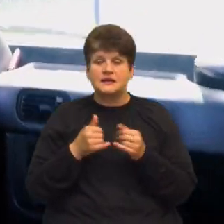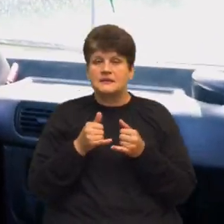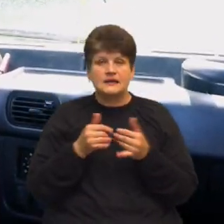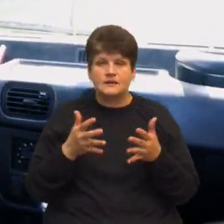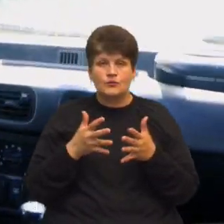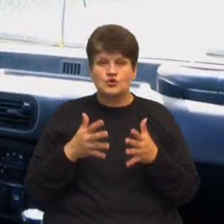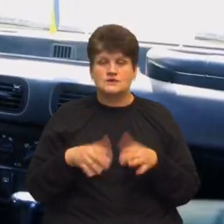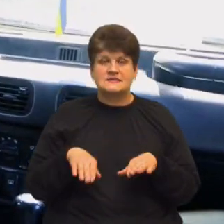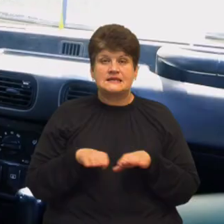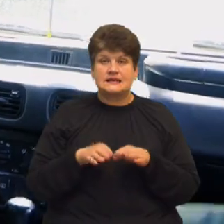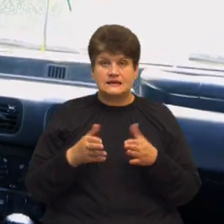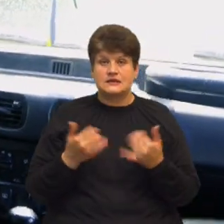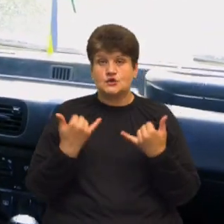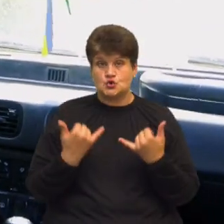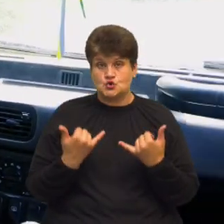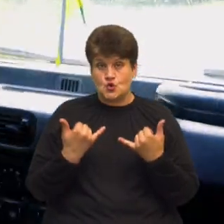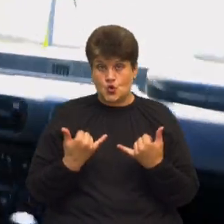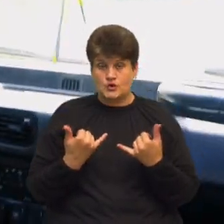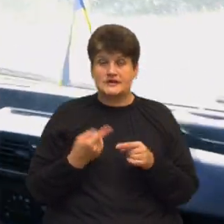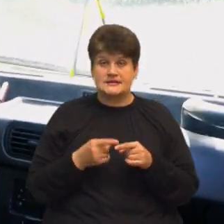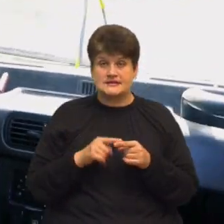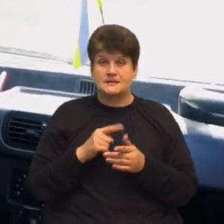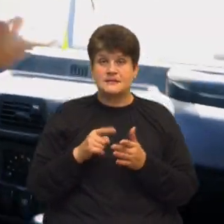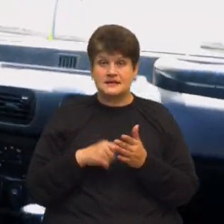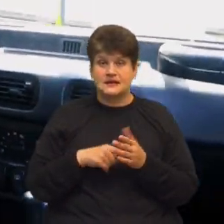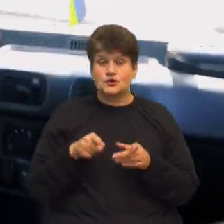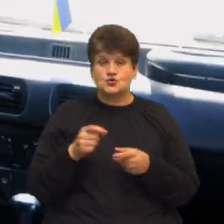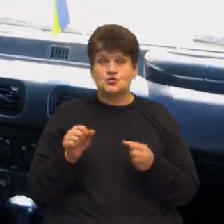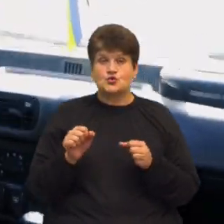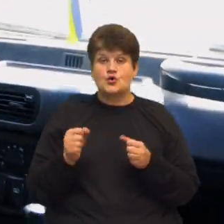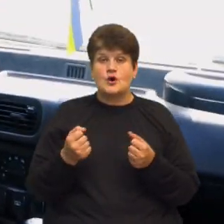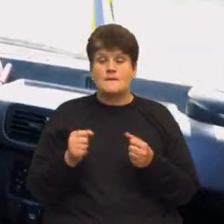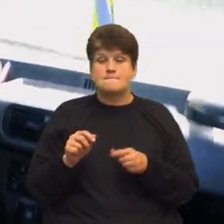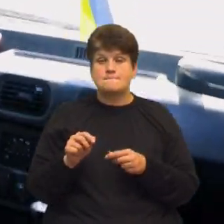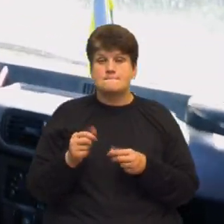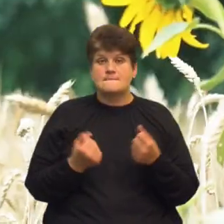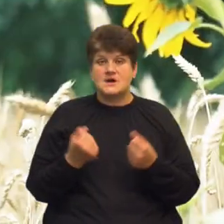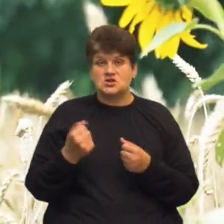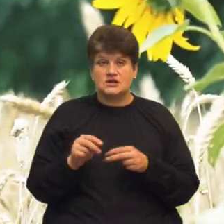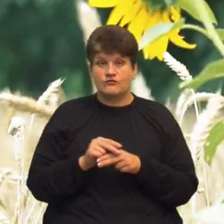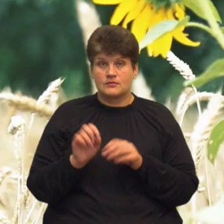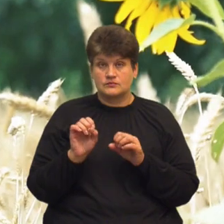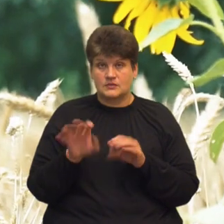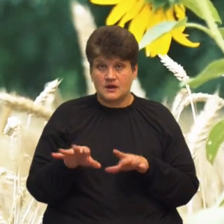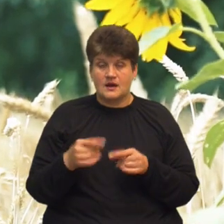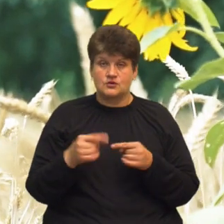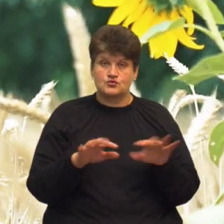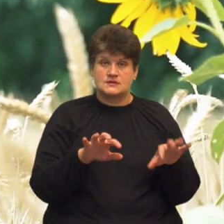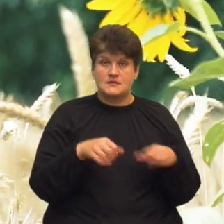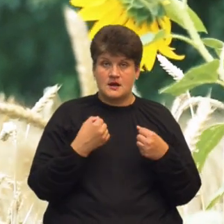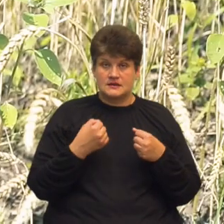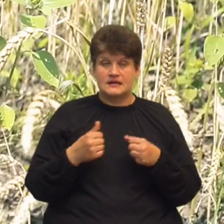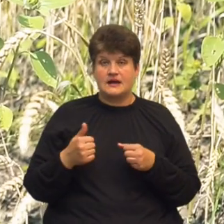позиціях. Ну, власне, сьогодні питання загнати цю машину в ремонт, а іншу машину забрати з ремонту. На війні чоловік